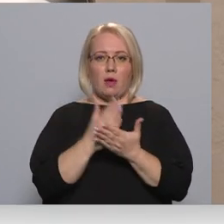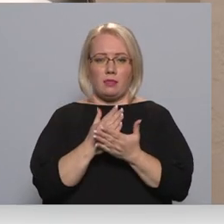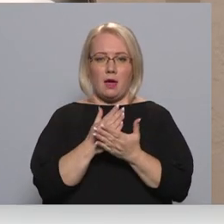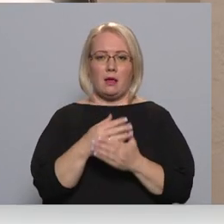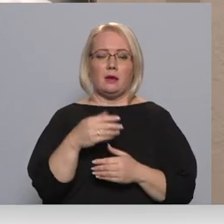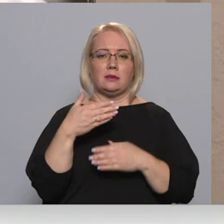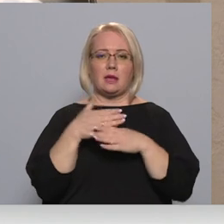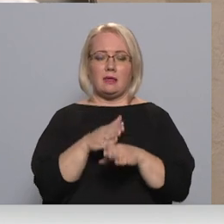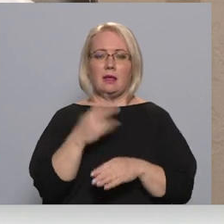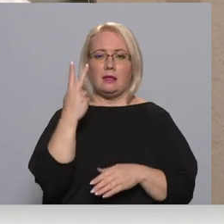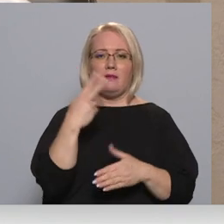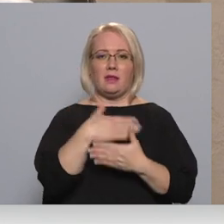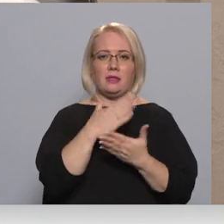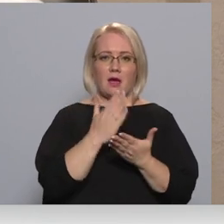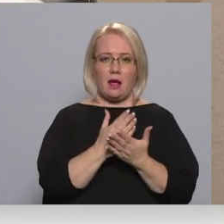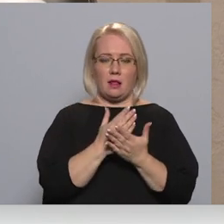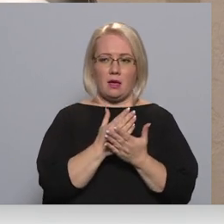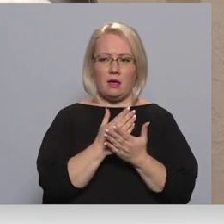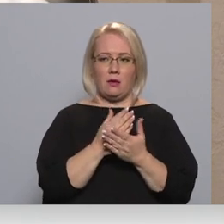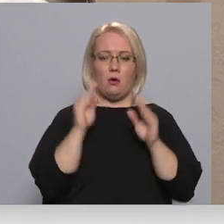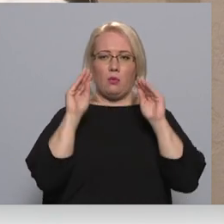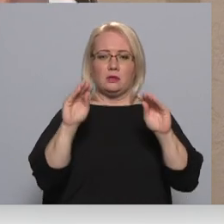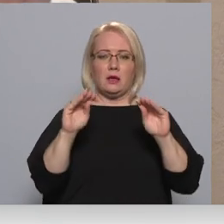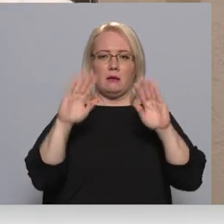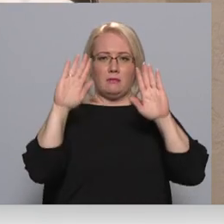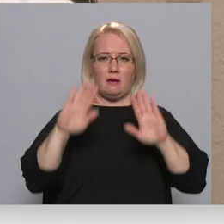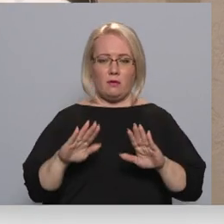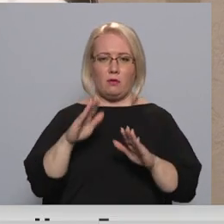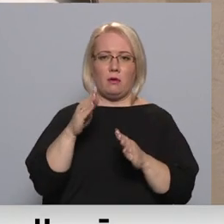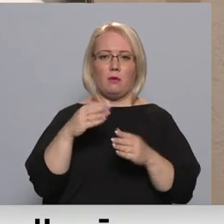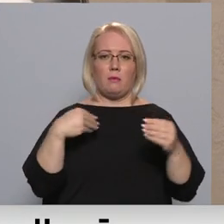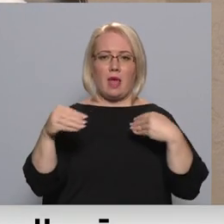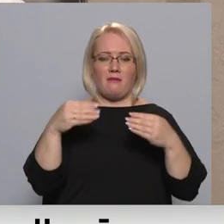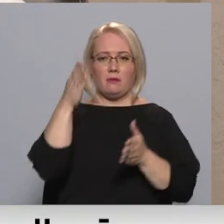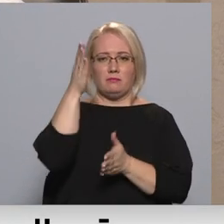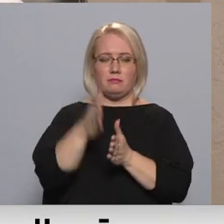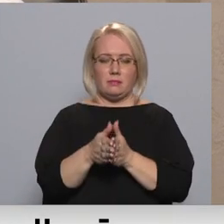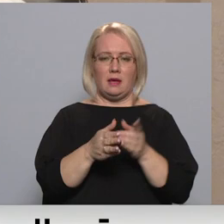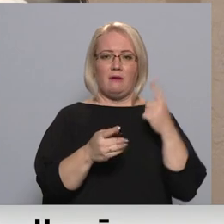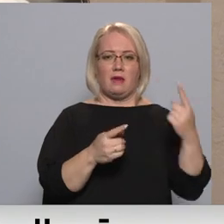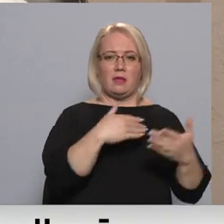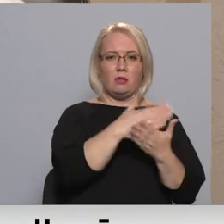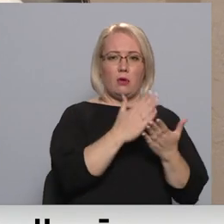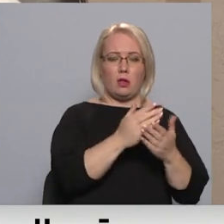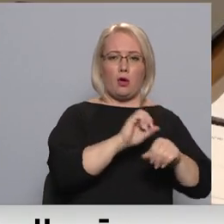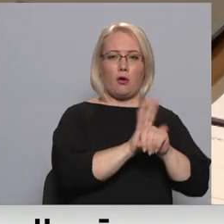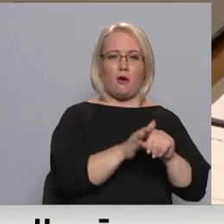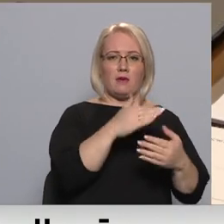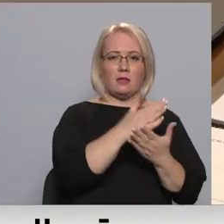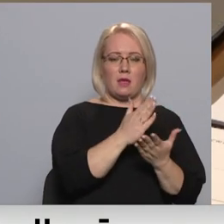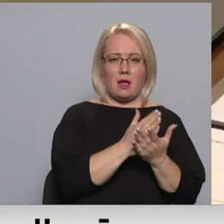divam daļam. Uzlakams pleve un sadalījums divam daļam nodaļa. Viena nodaļa bija COVID daļa.